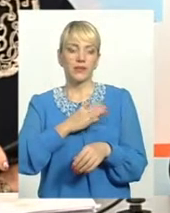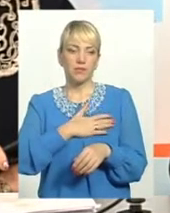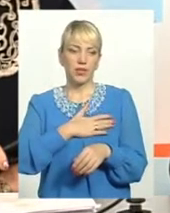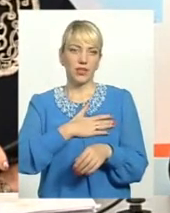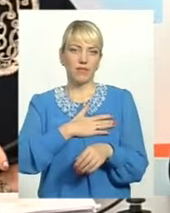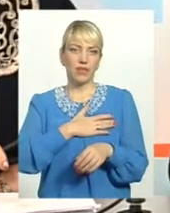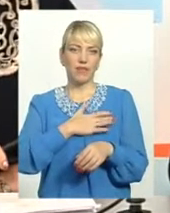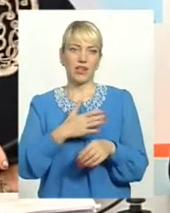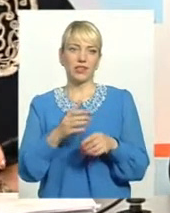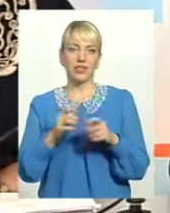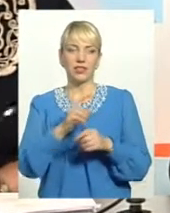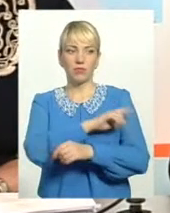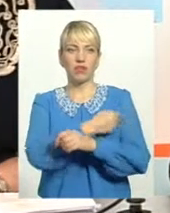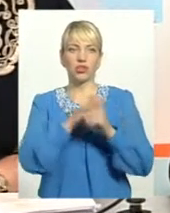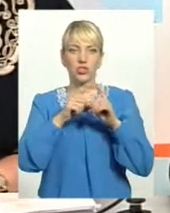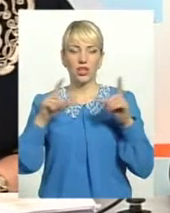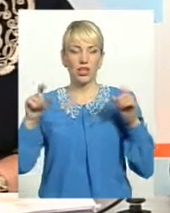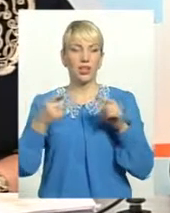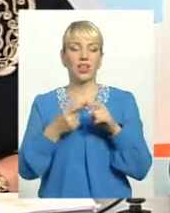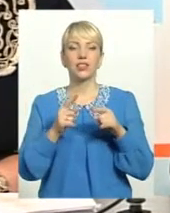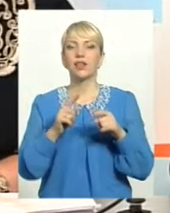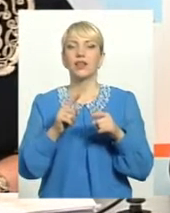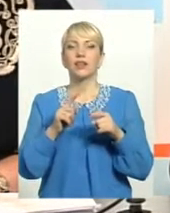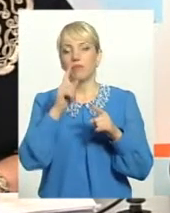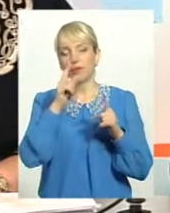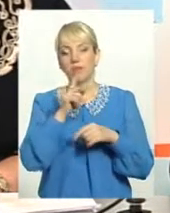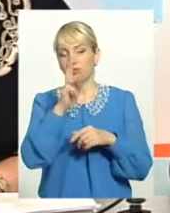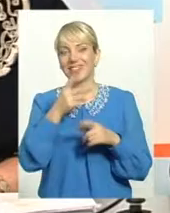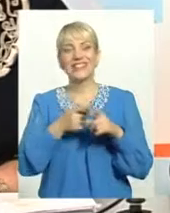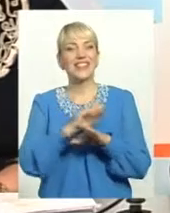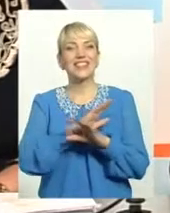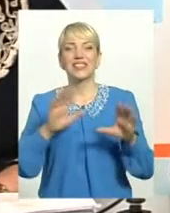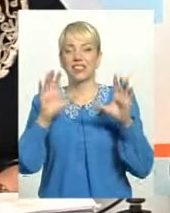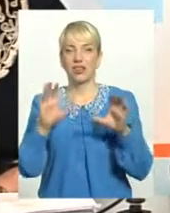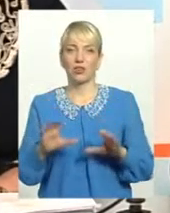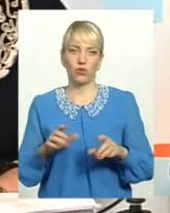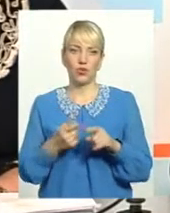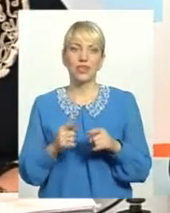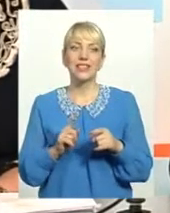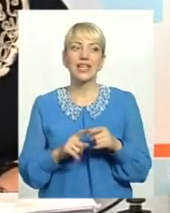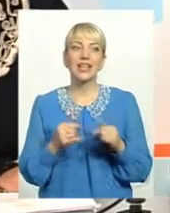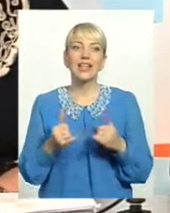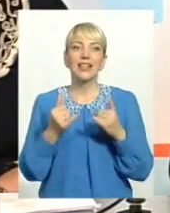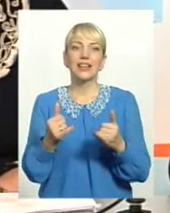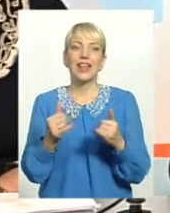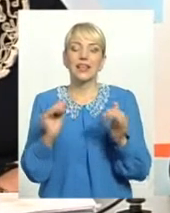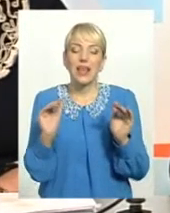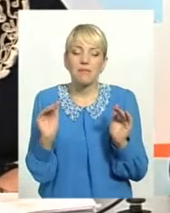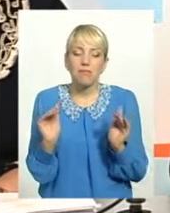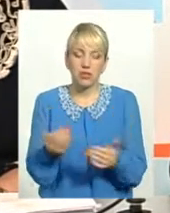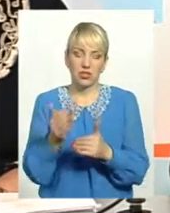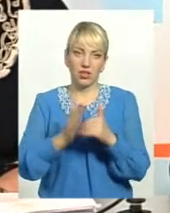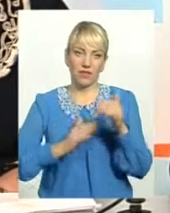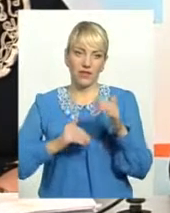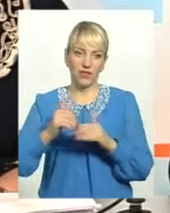заробітну плату. Це не закон такий. Закон гарантує мінімальну заробітну плату для найнижчої кваліфікації праці.